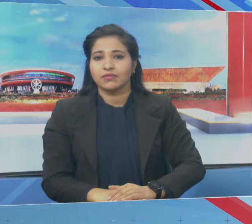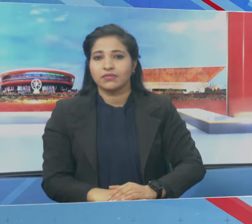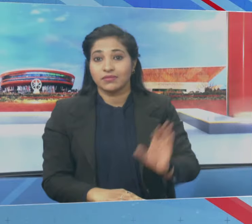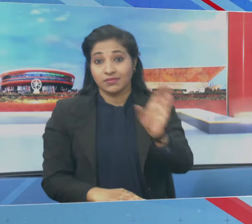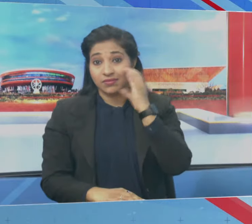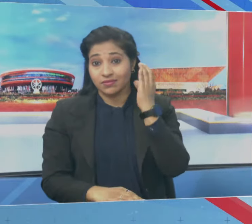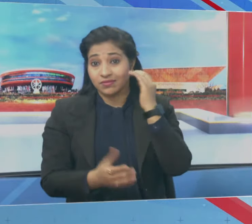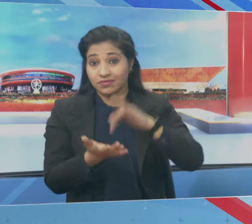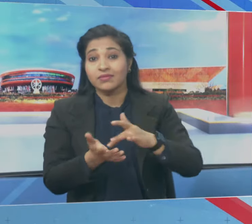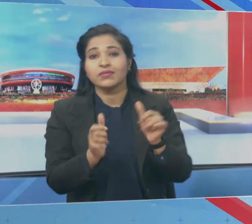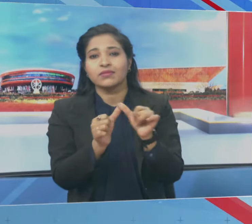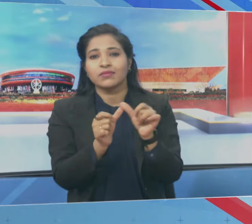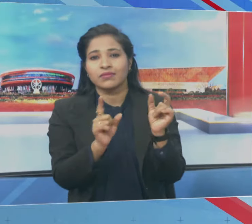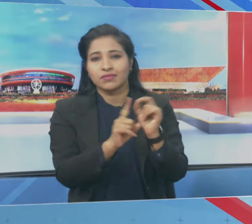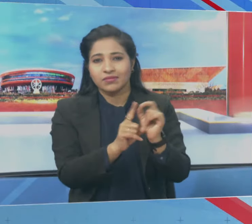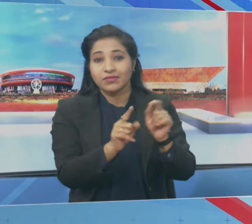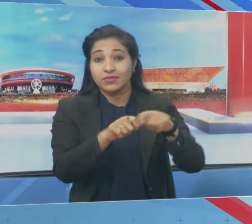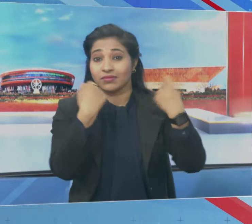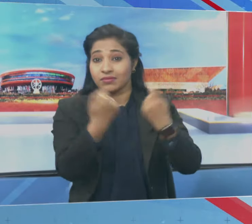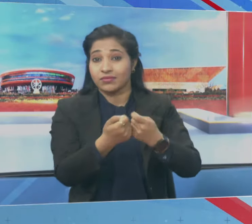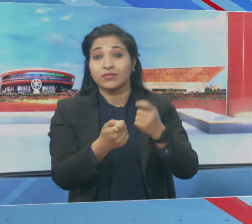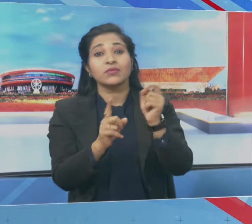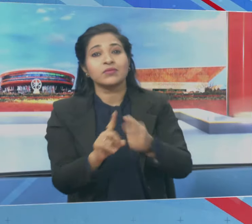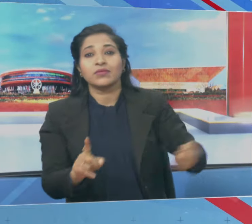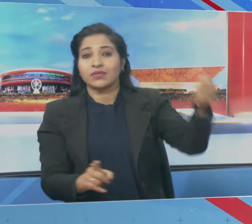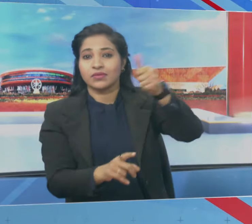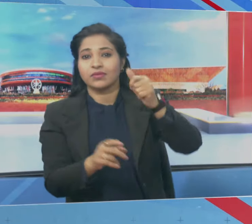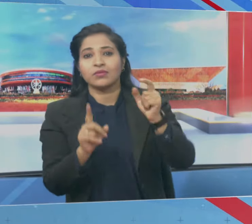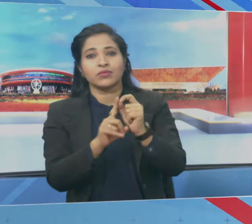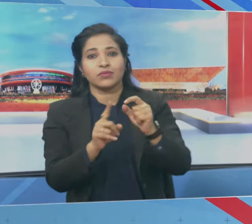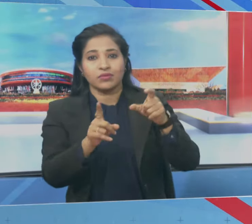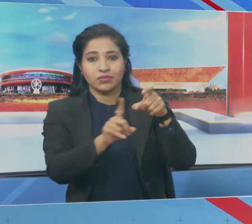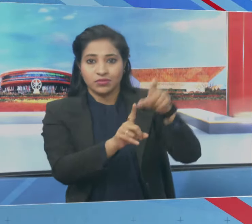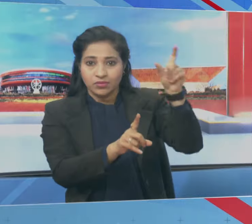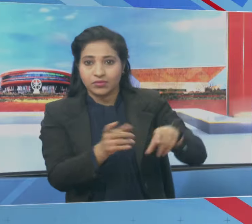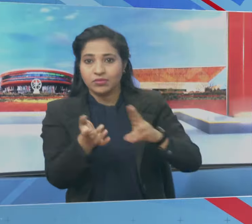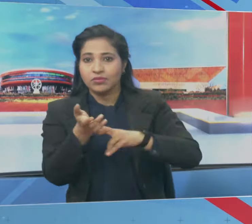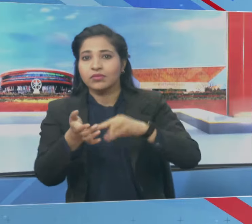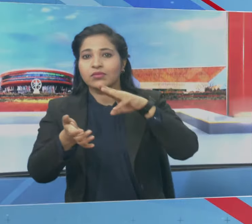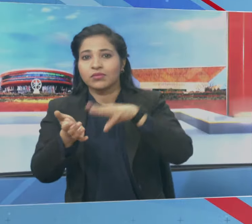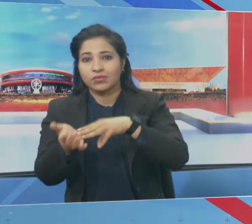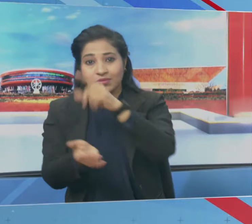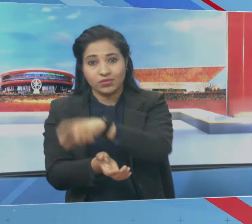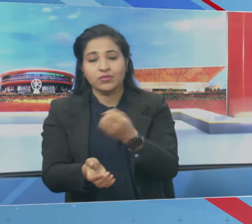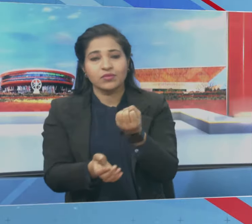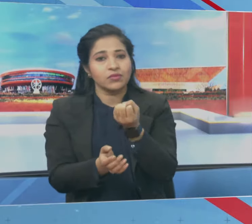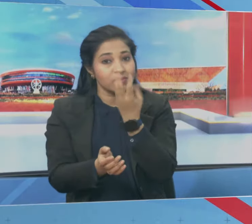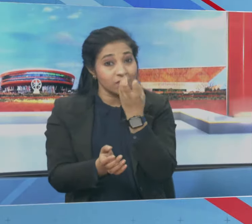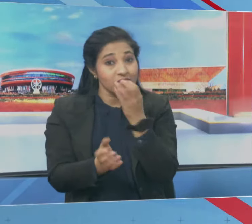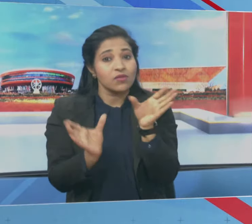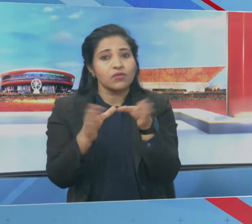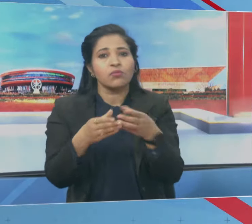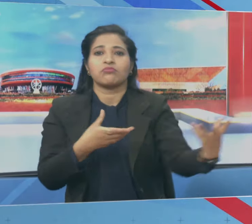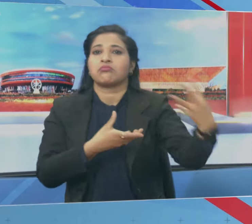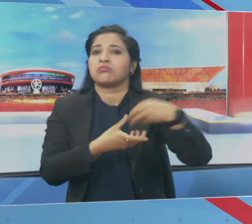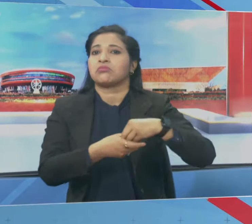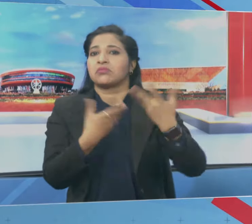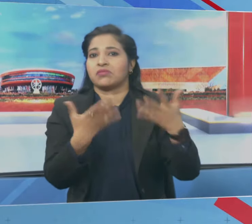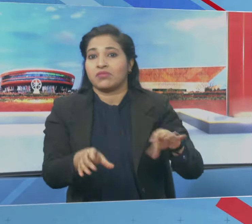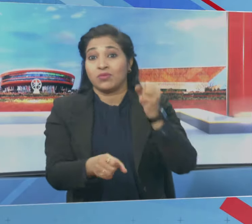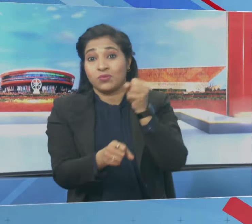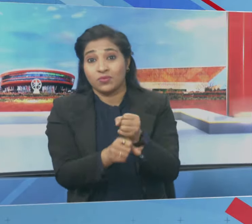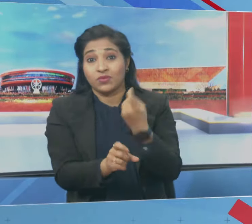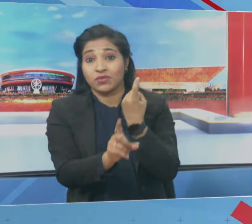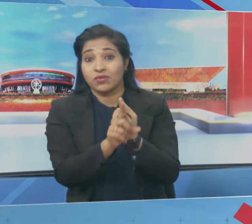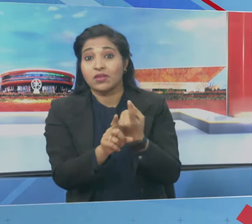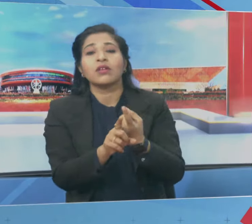चन्डिगण में आम आदमी पार्टी के पार्षद पूनम देवी नेहा मुसावट भाजपा में शामिल हो गए हैं और गुर्चरन काला